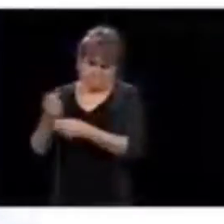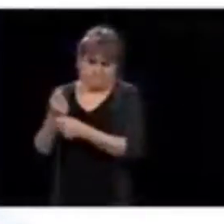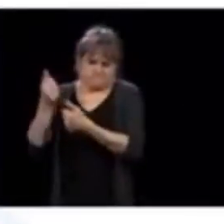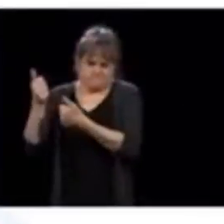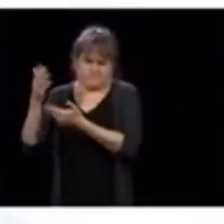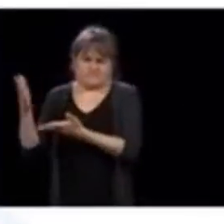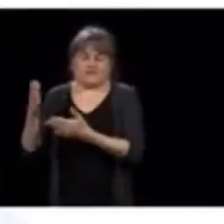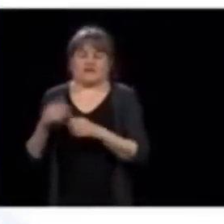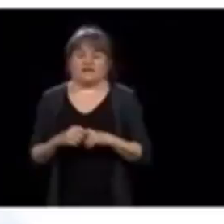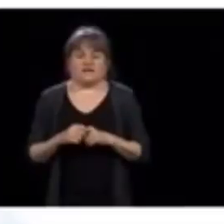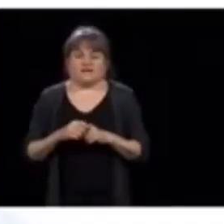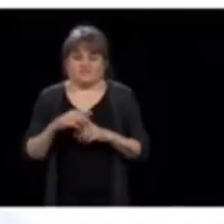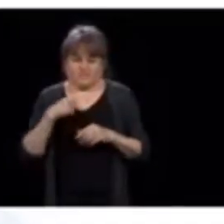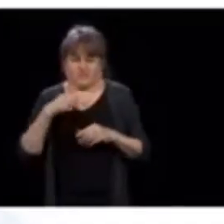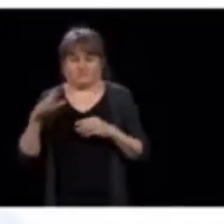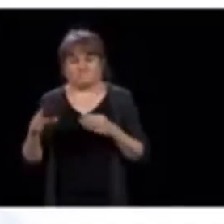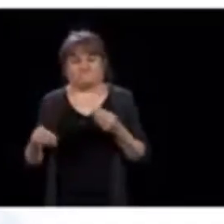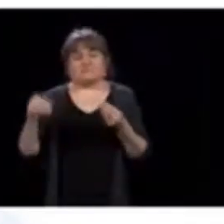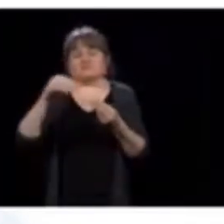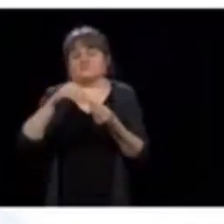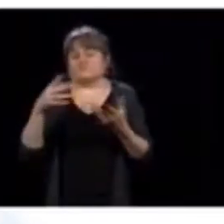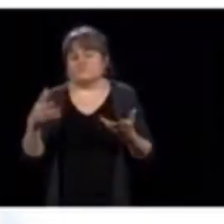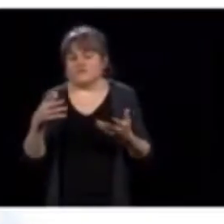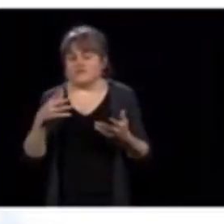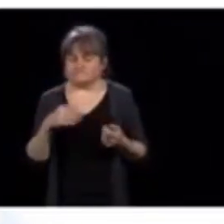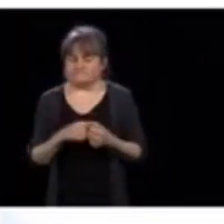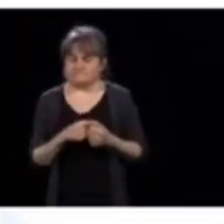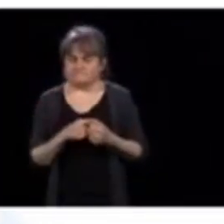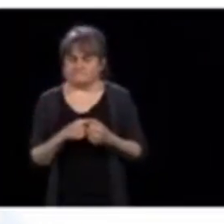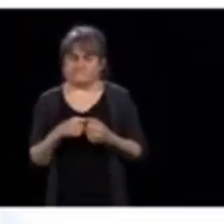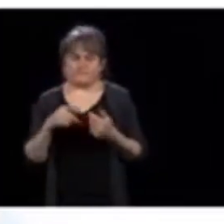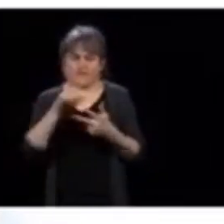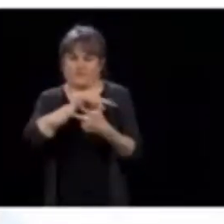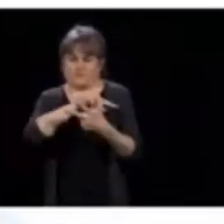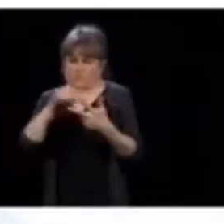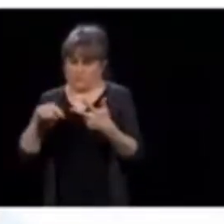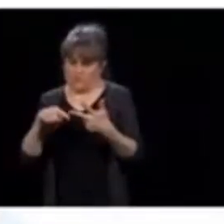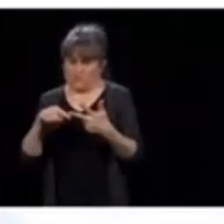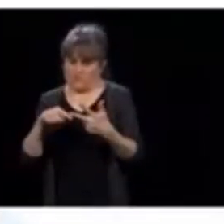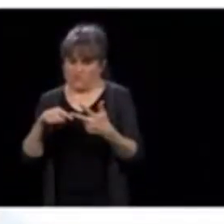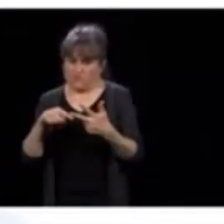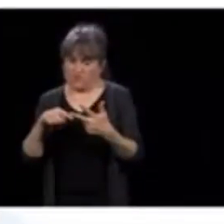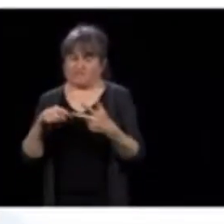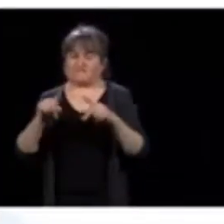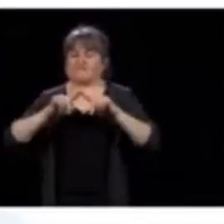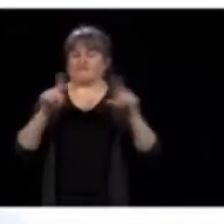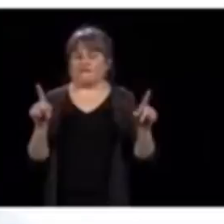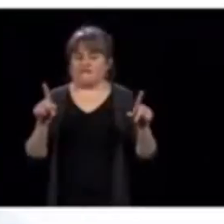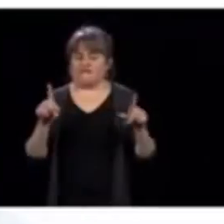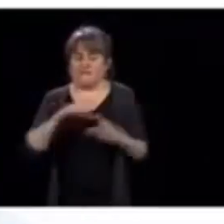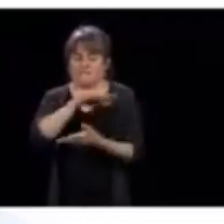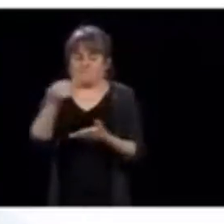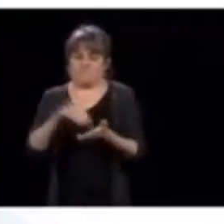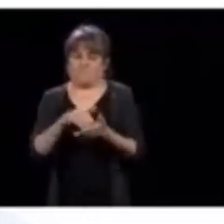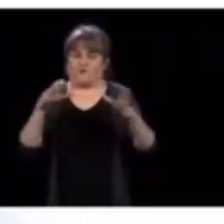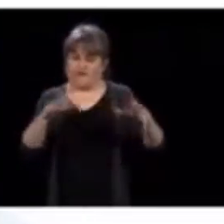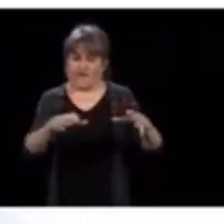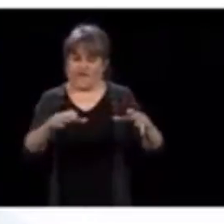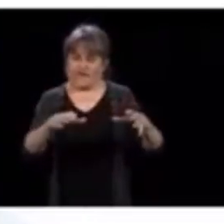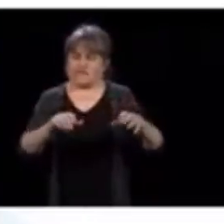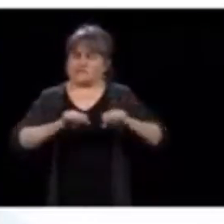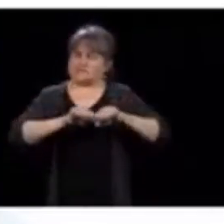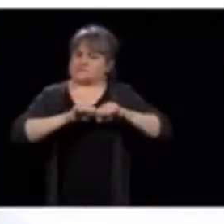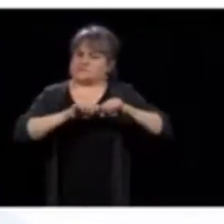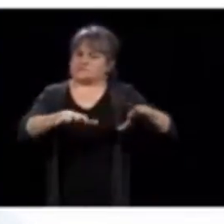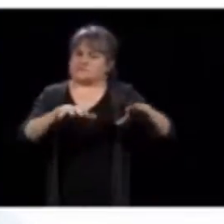Mais il faut voir qu'on fait face, en somme, à trois épidémies, si je pourrais dire ici, la grande épidémie de la région métropolitaine, qui est à la fois